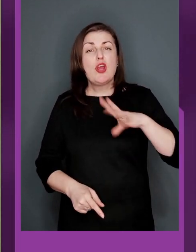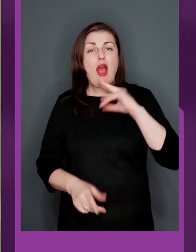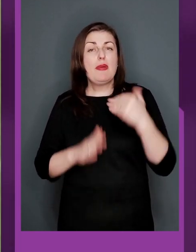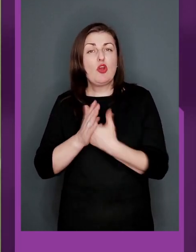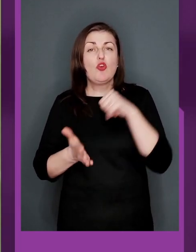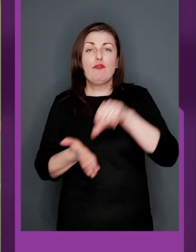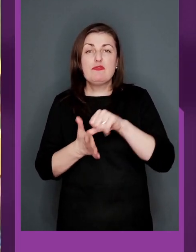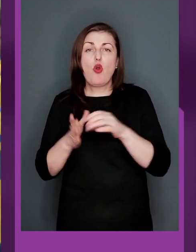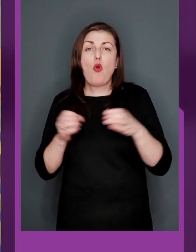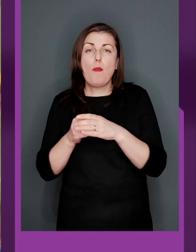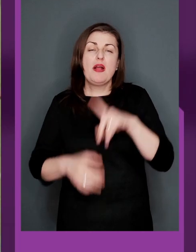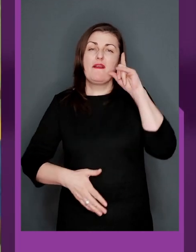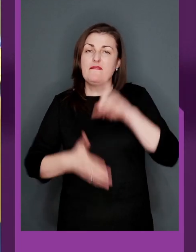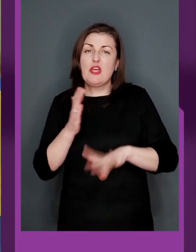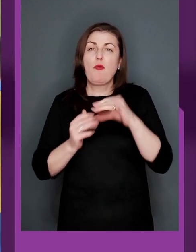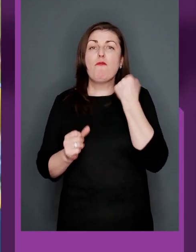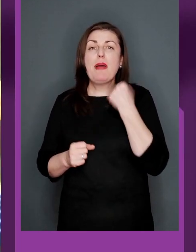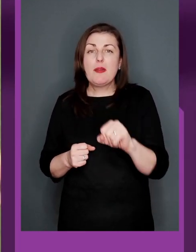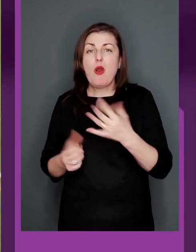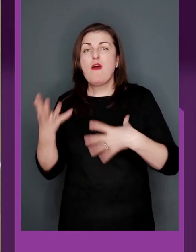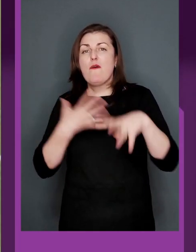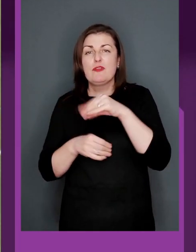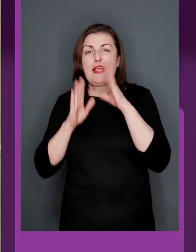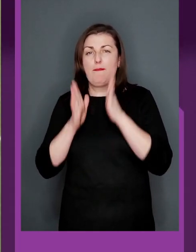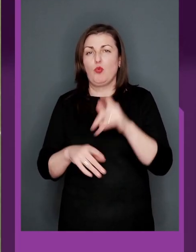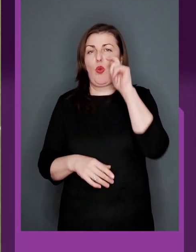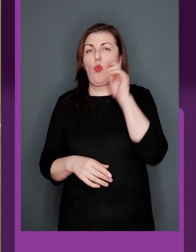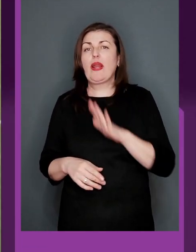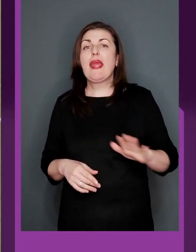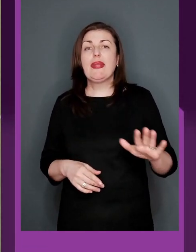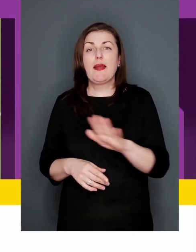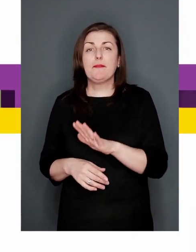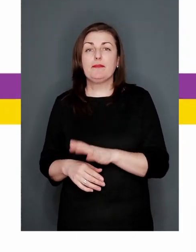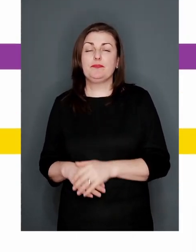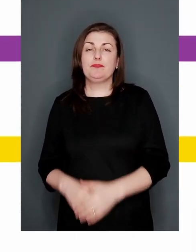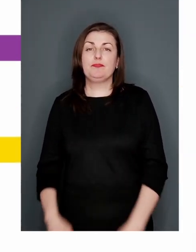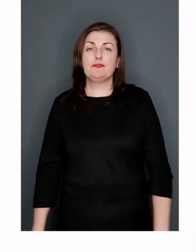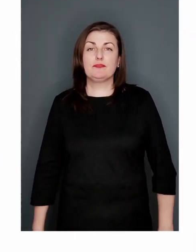Чекаємо на нові виступи команди, віримо у перемогу. Все буде Україна!